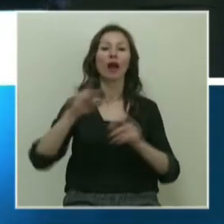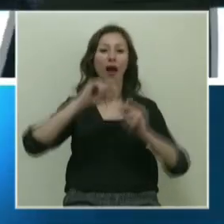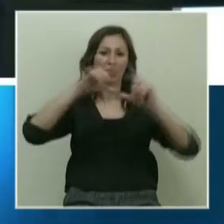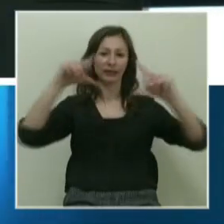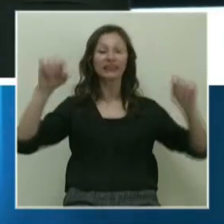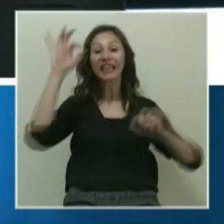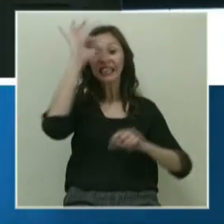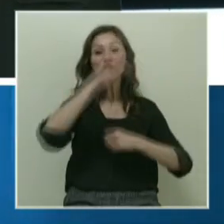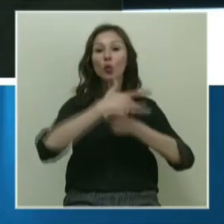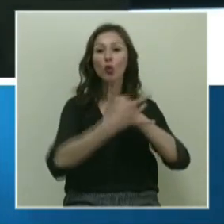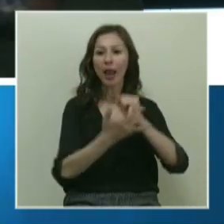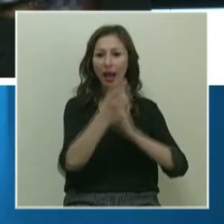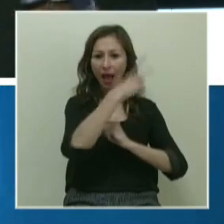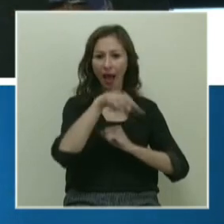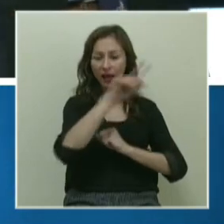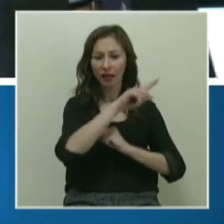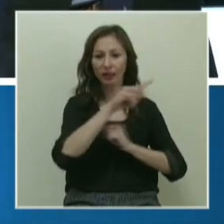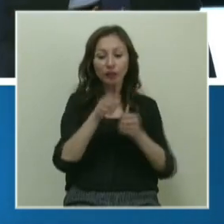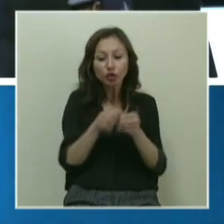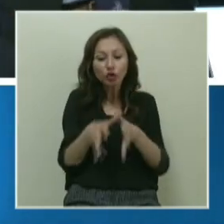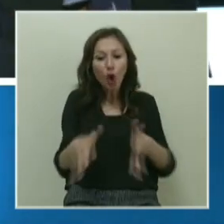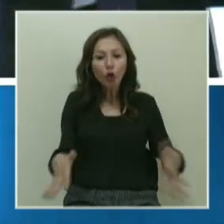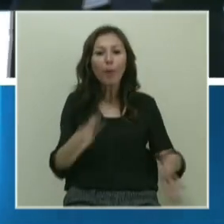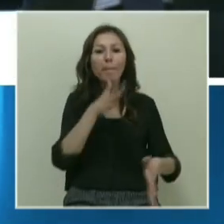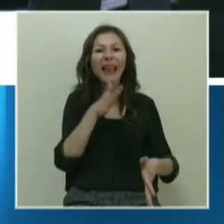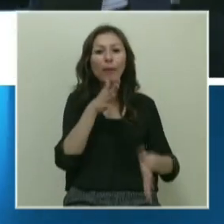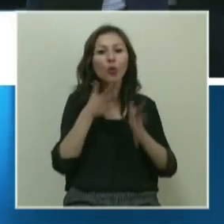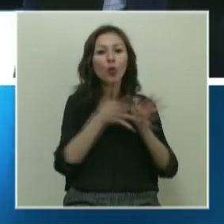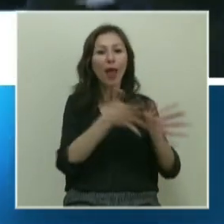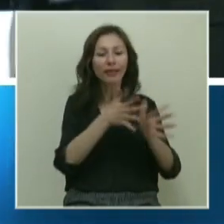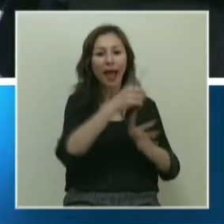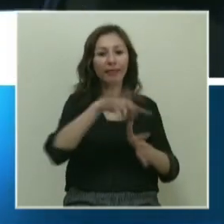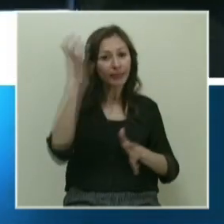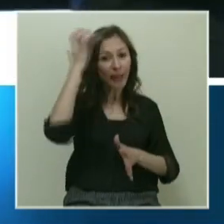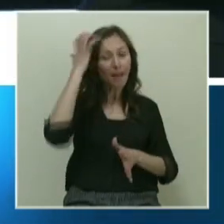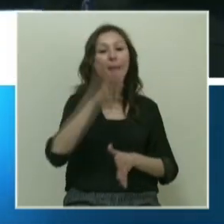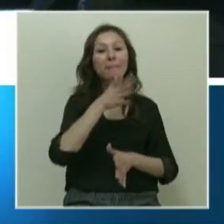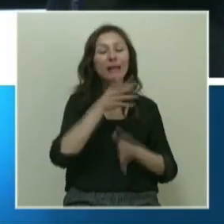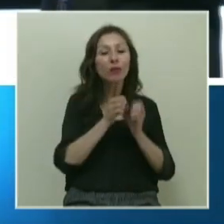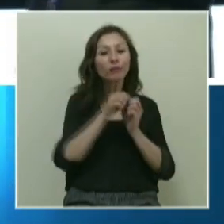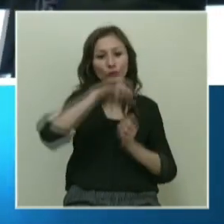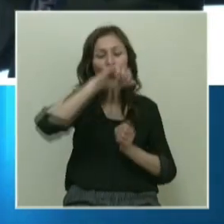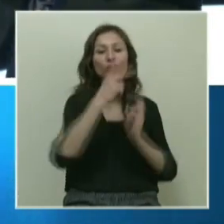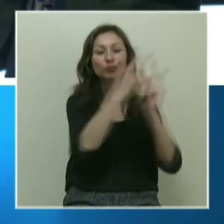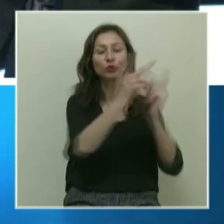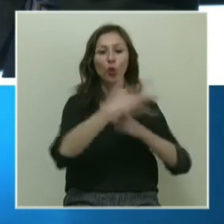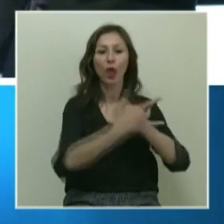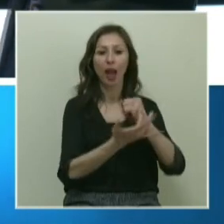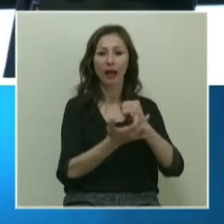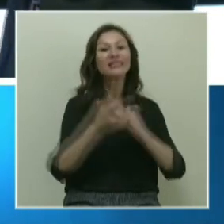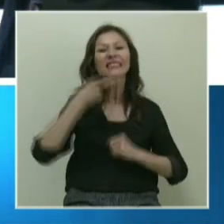Yeşil ülkeler, kök bilimi üreten ülkeler, temel bilimi üreten ülkeler.